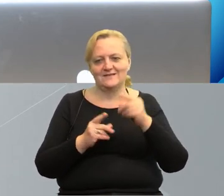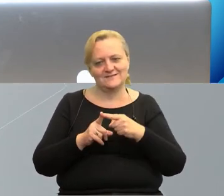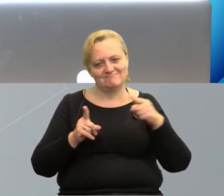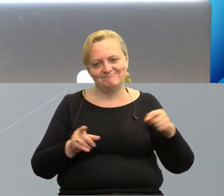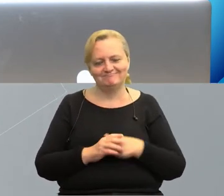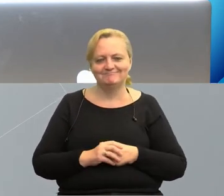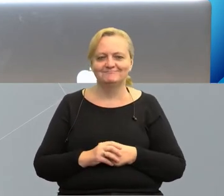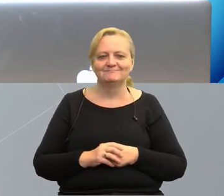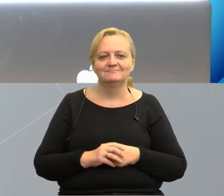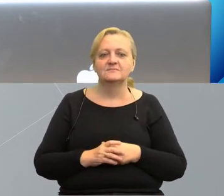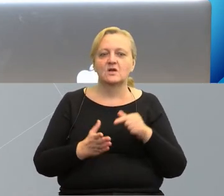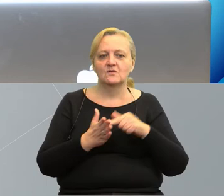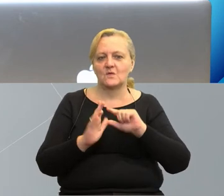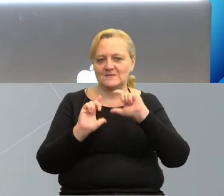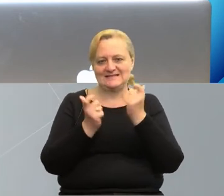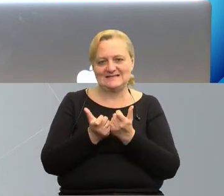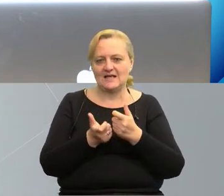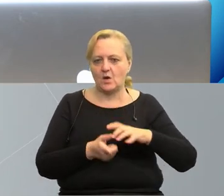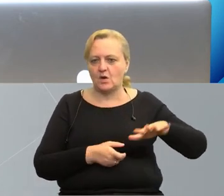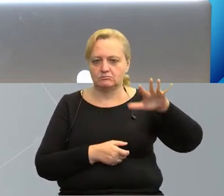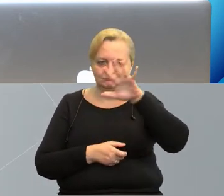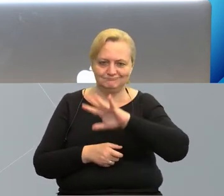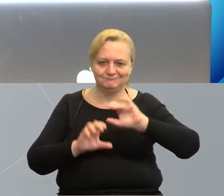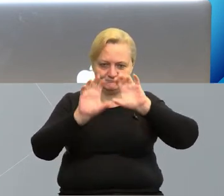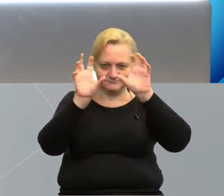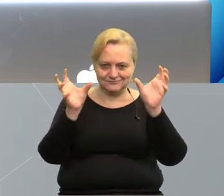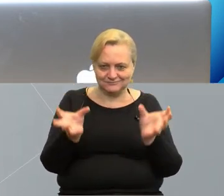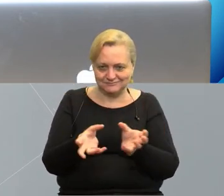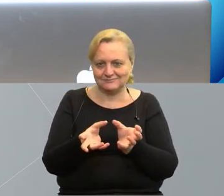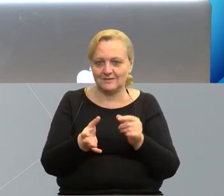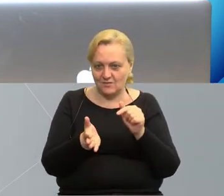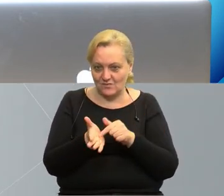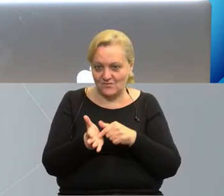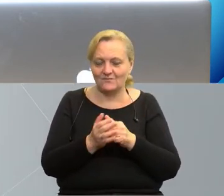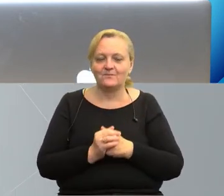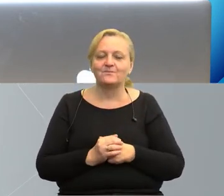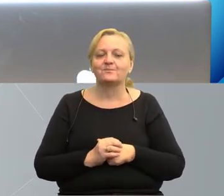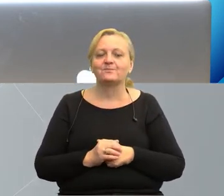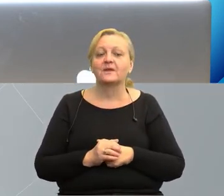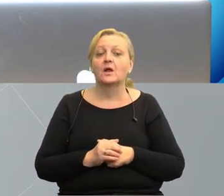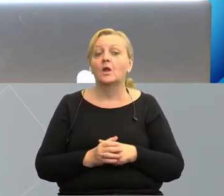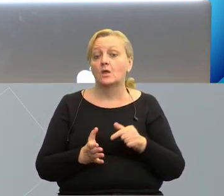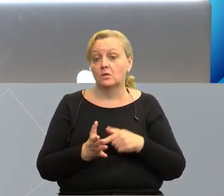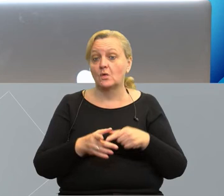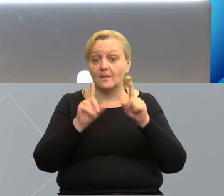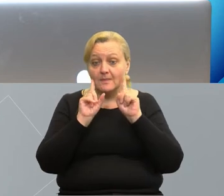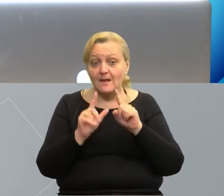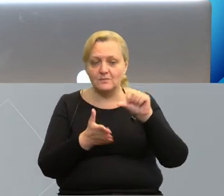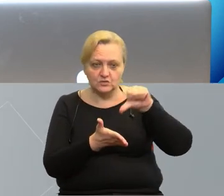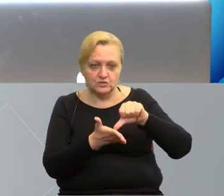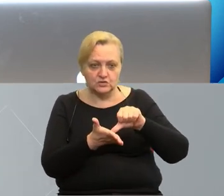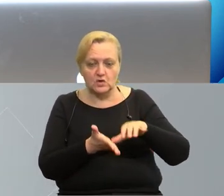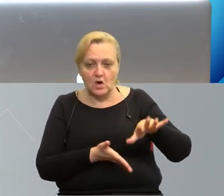I to jest nasz cały transgraniczny obważanek. I no rzeczywiście jakby ten